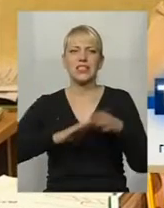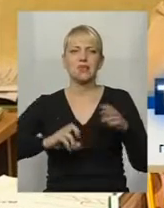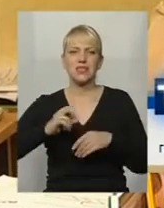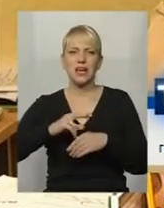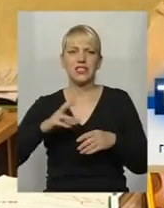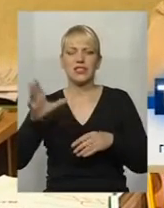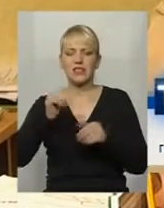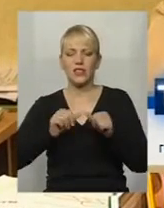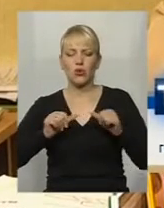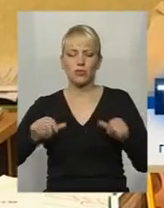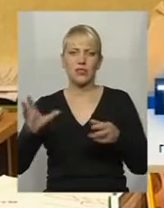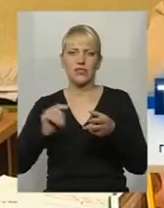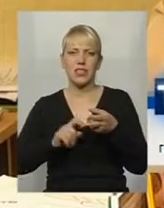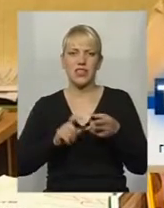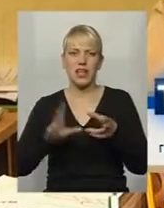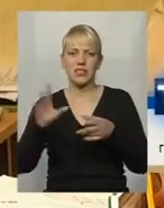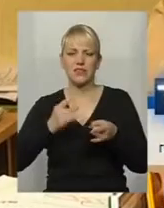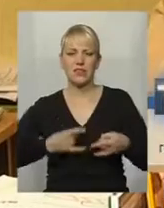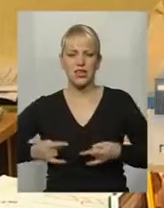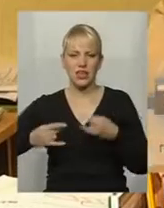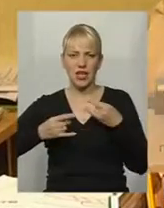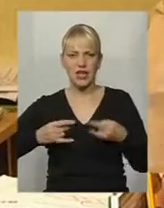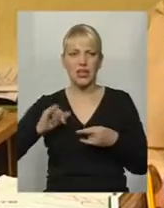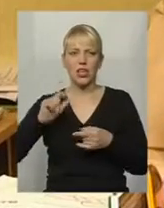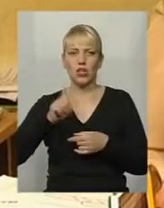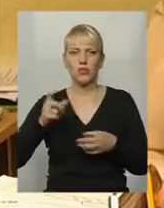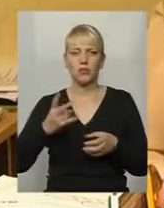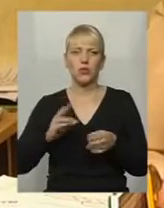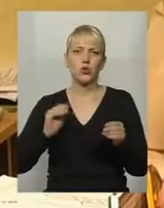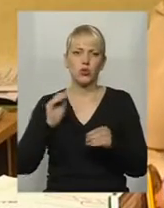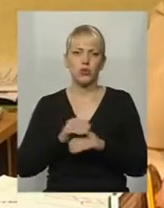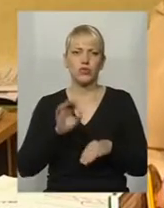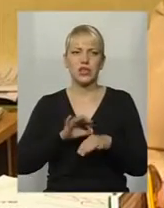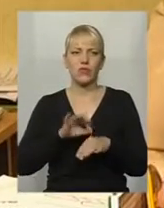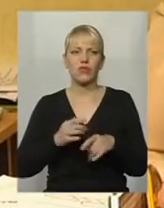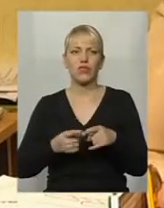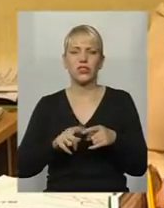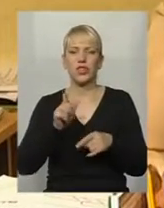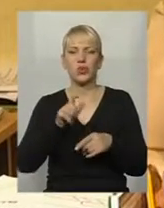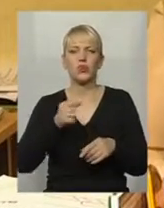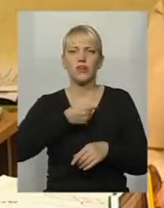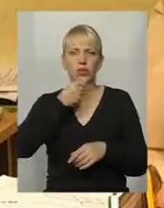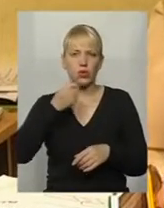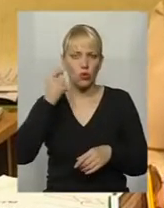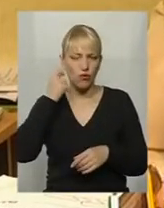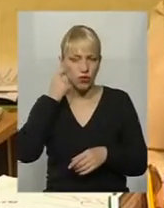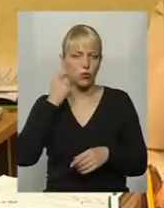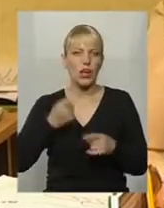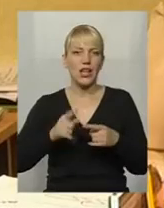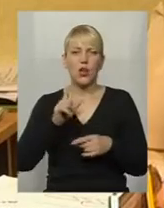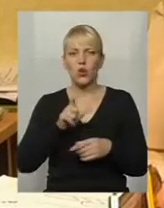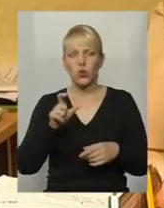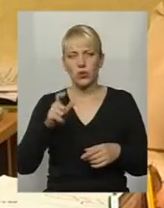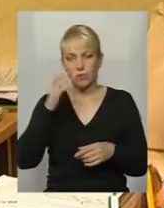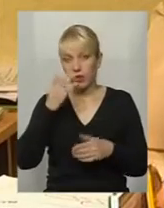всі комісії, всі аналізи, рентгени. І люди мають додаткові захворювання. Це люди літнього віку. Вони погано, навіть